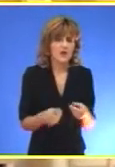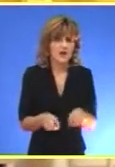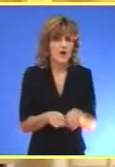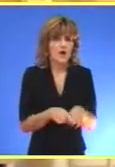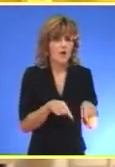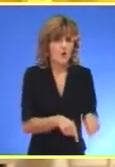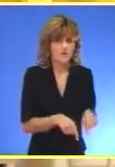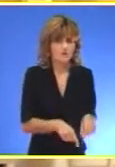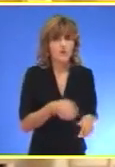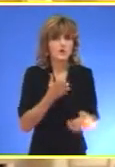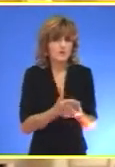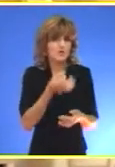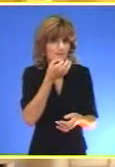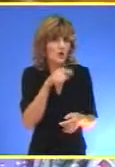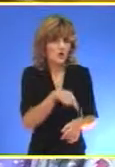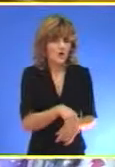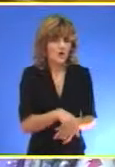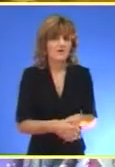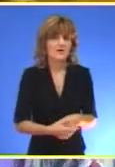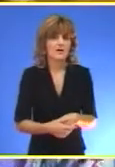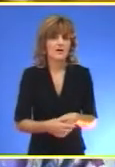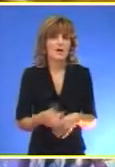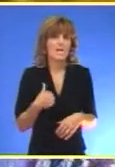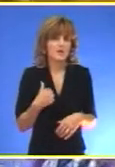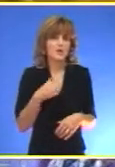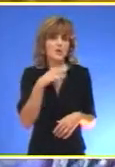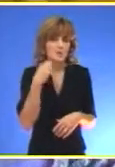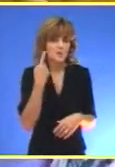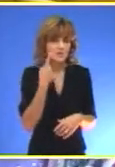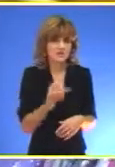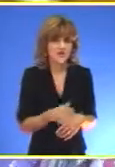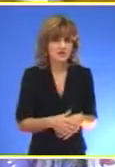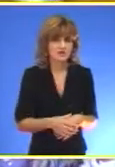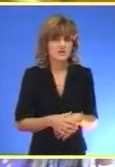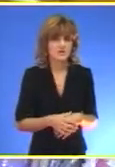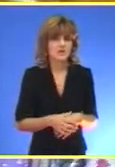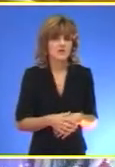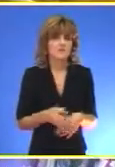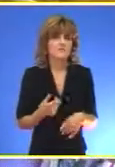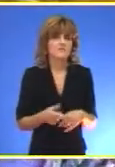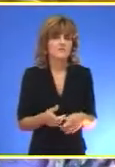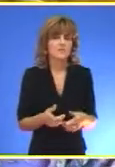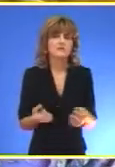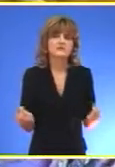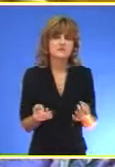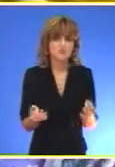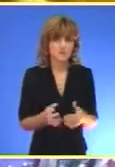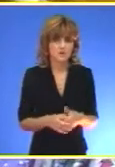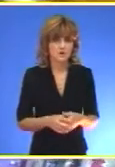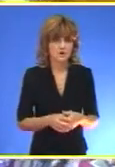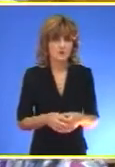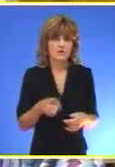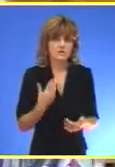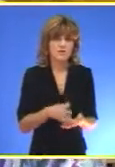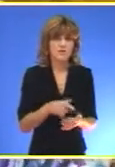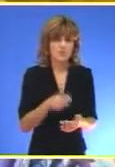Mi će mu bolje ovde sigurno Pa za mene puno znači Meni to puno znači Zašto? Pa